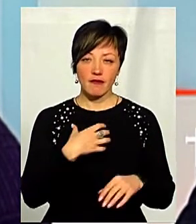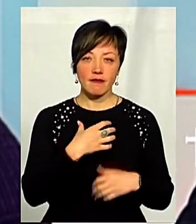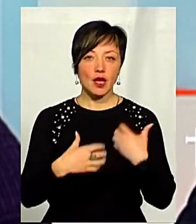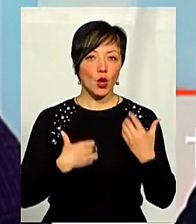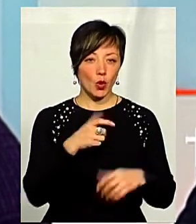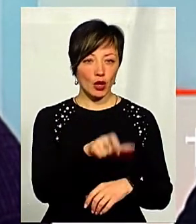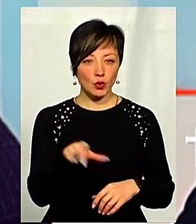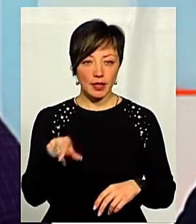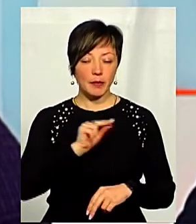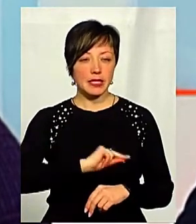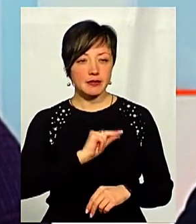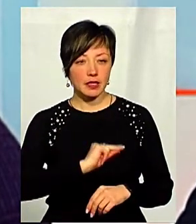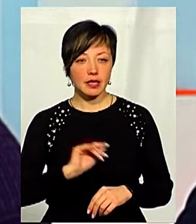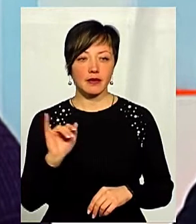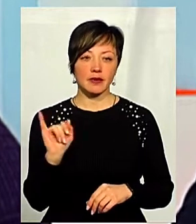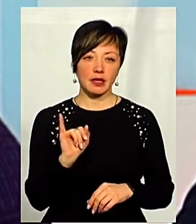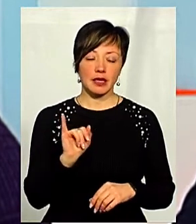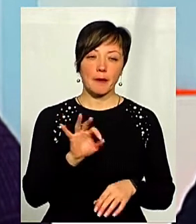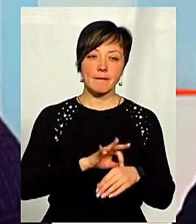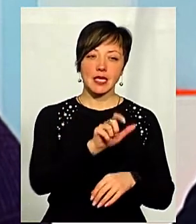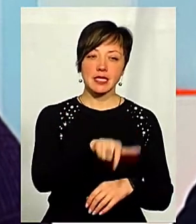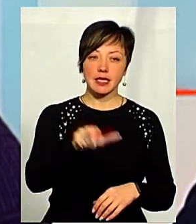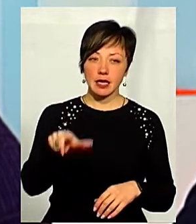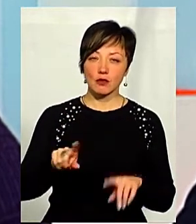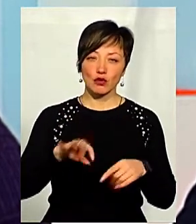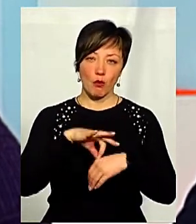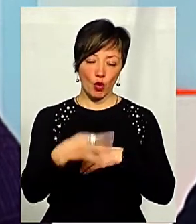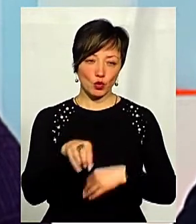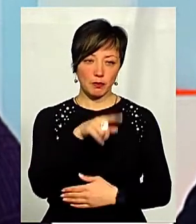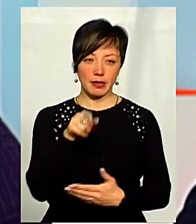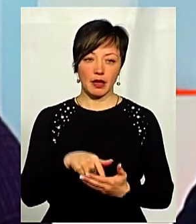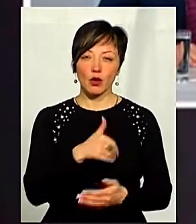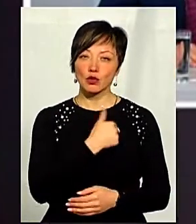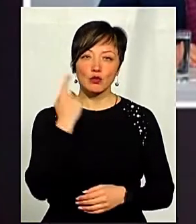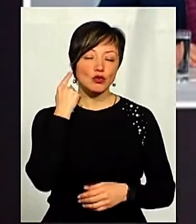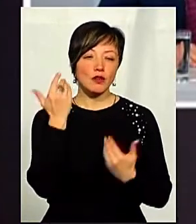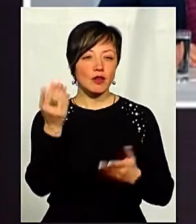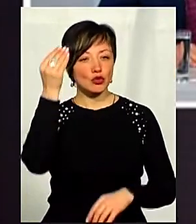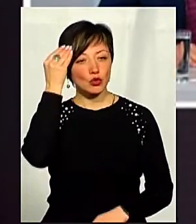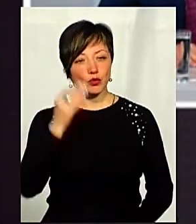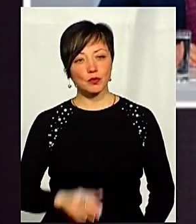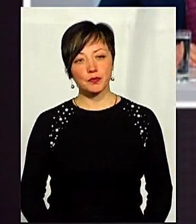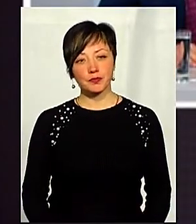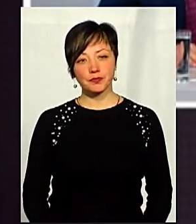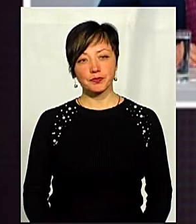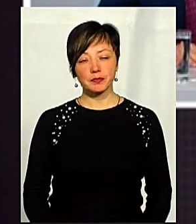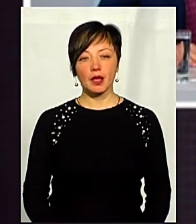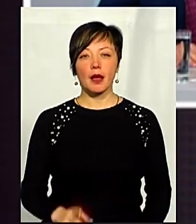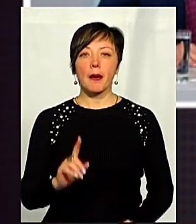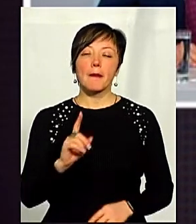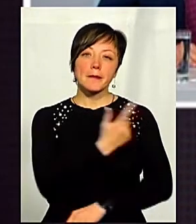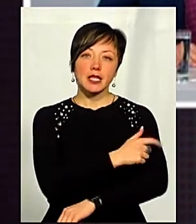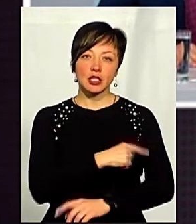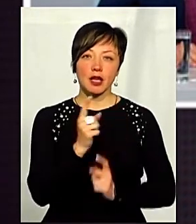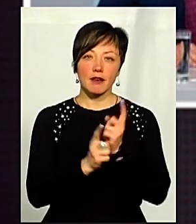хвилює людей, і працівників, і пацієнтів. Це дуже болюче питання. Хотілося б почути вашу думку. Медична реформа з 1